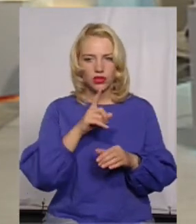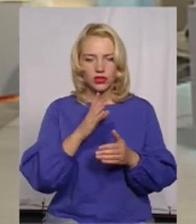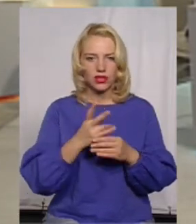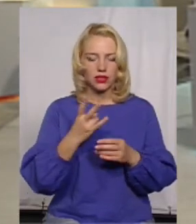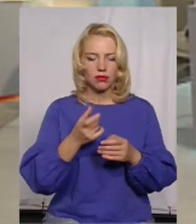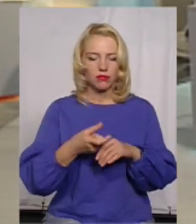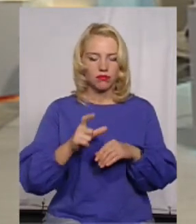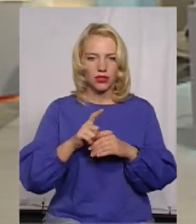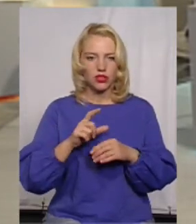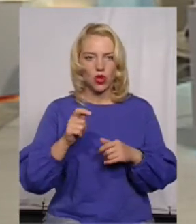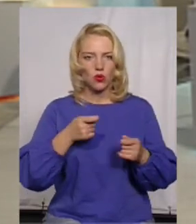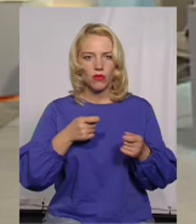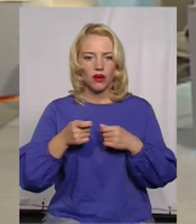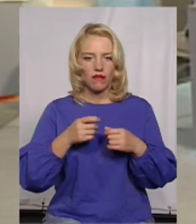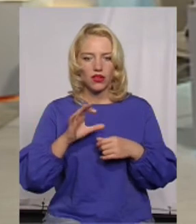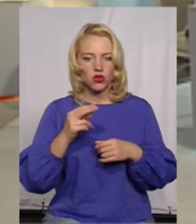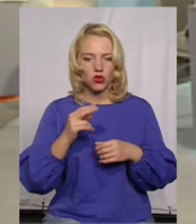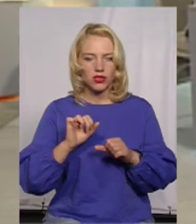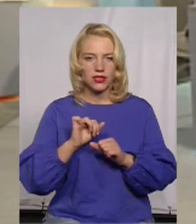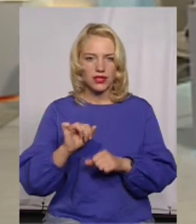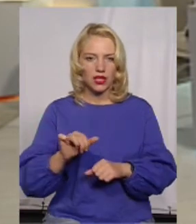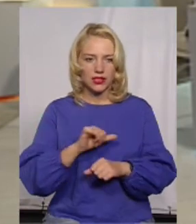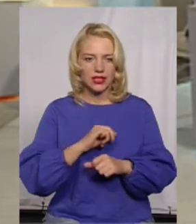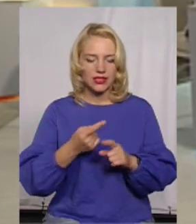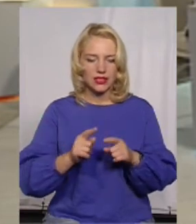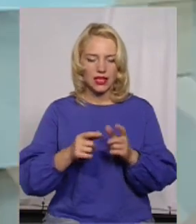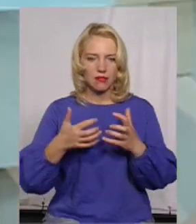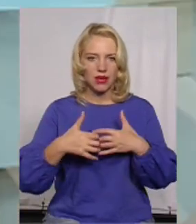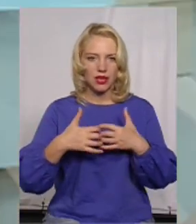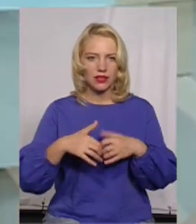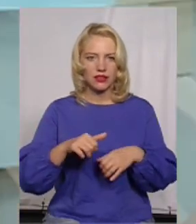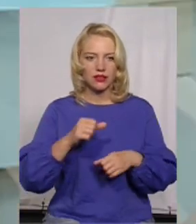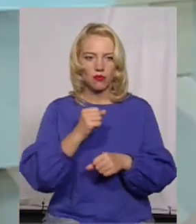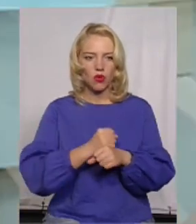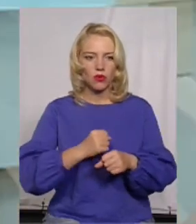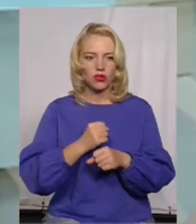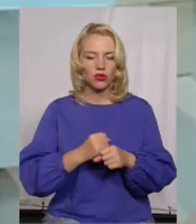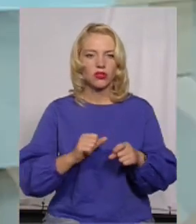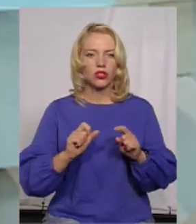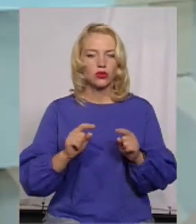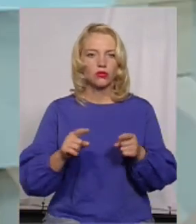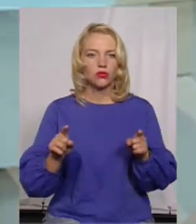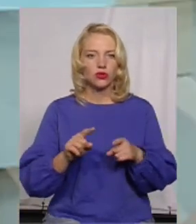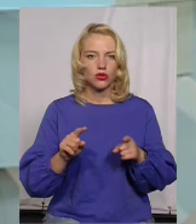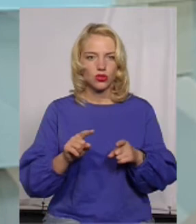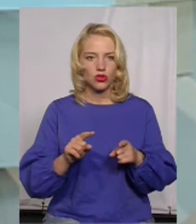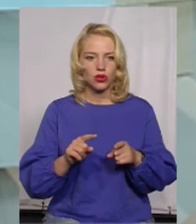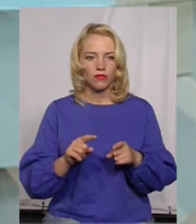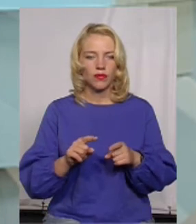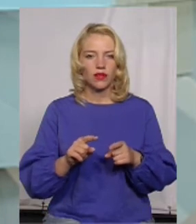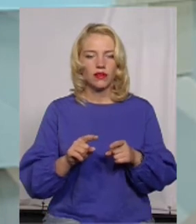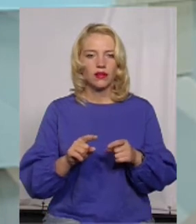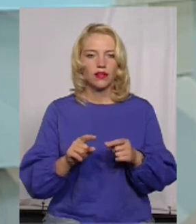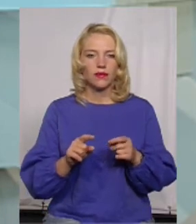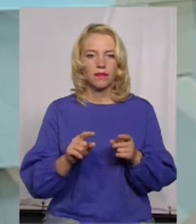більше треба управлінням соціального захисту, сам цей механізм пропрацьовувати. Тому що, знову ж таки, відштовхують, від